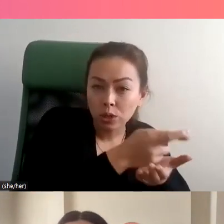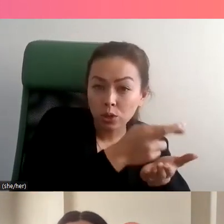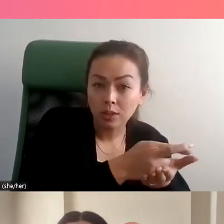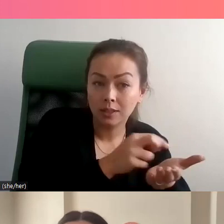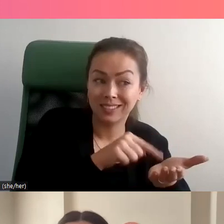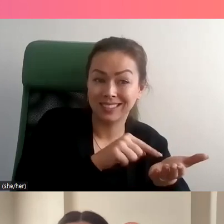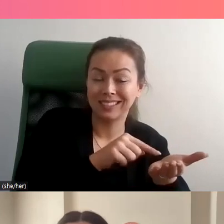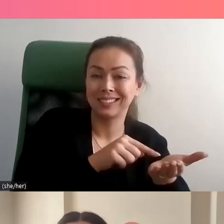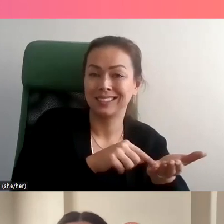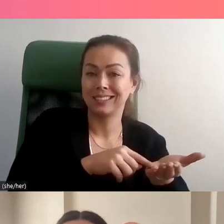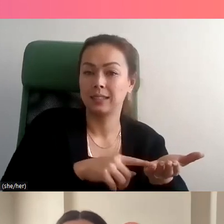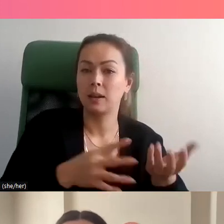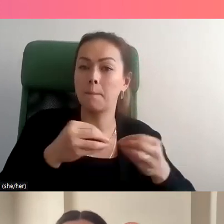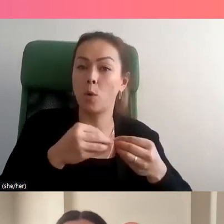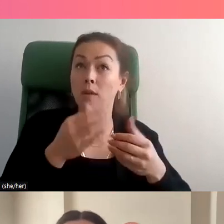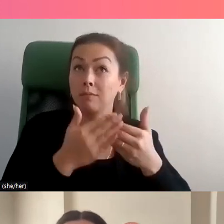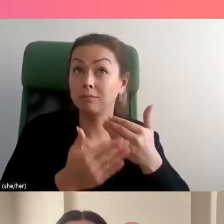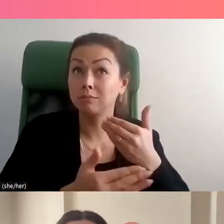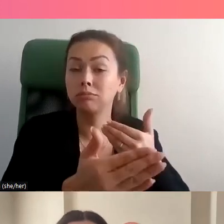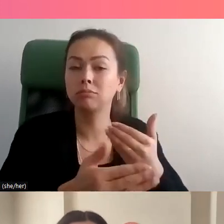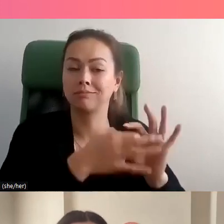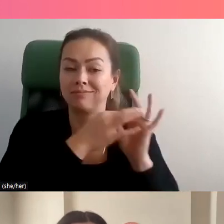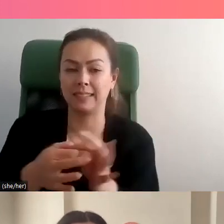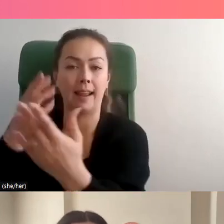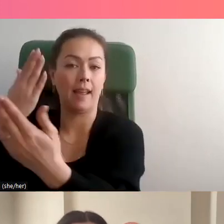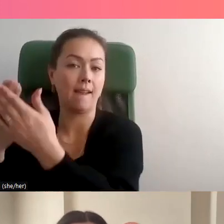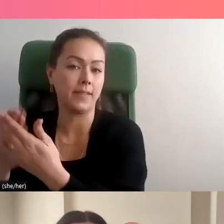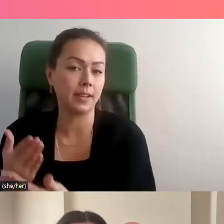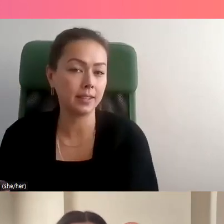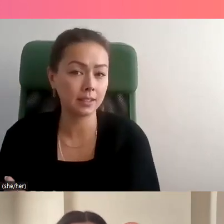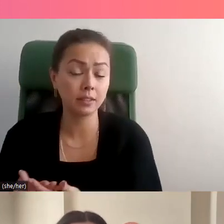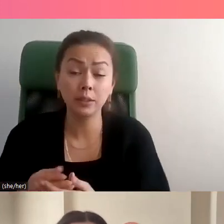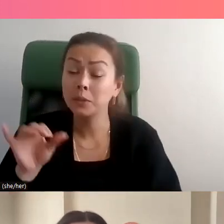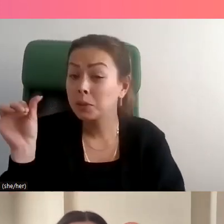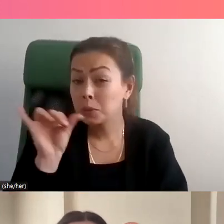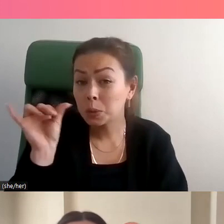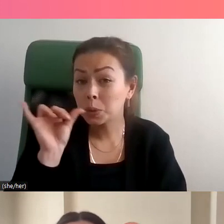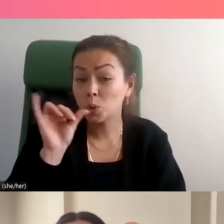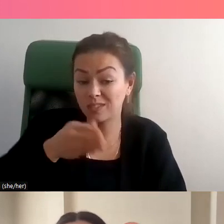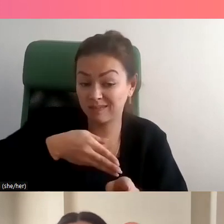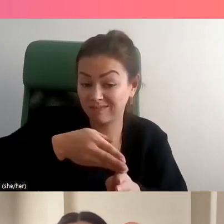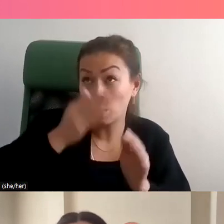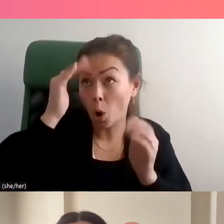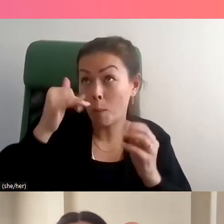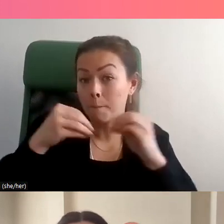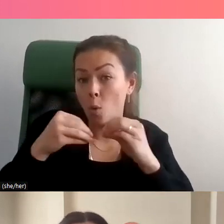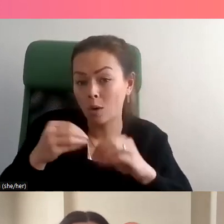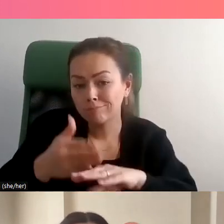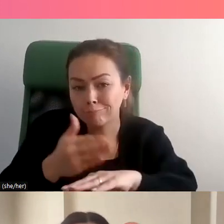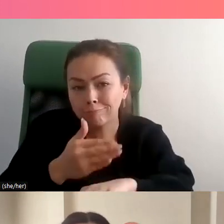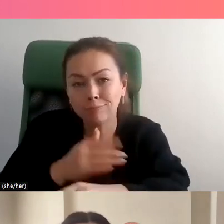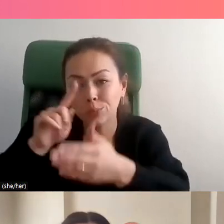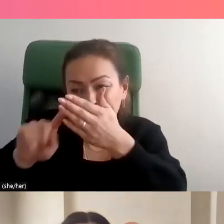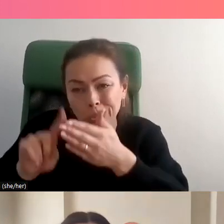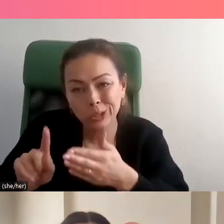avec la VFS-FT soient mieux éclairées et tiennent compte de tout. Et nous espérons aussi